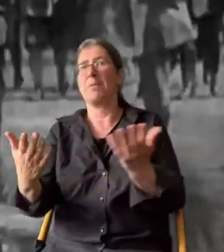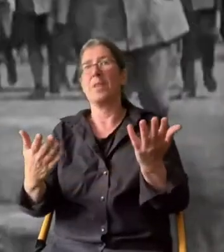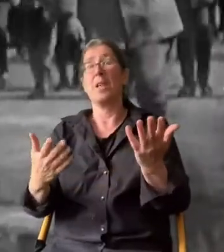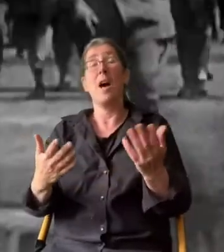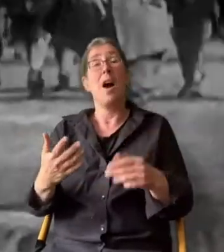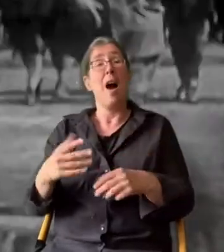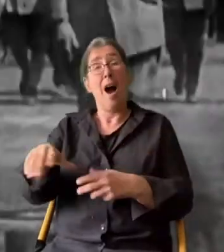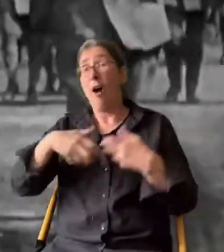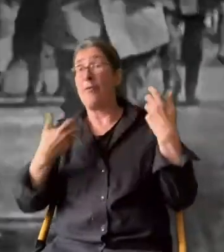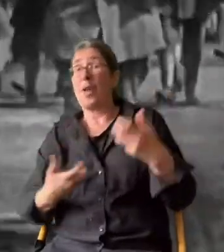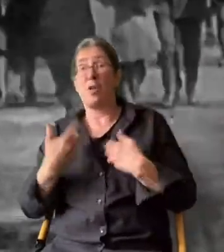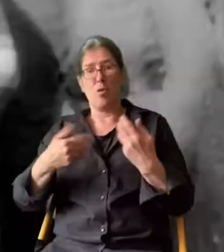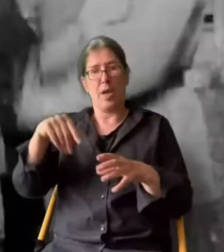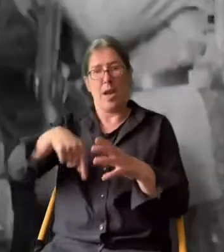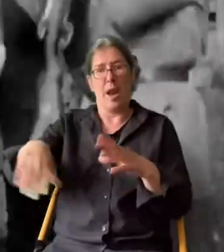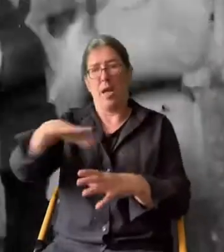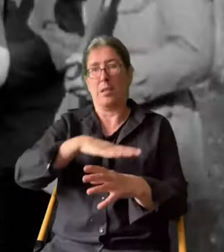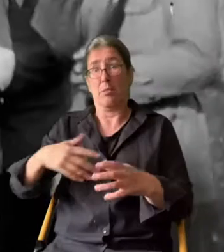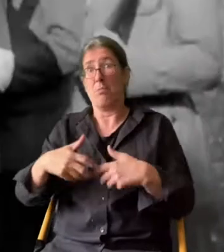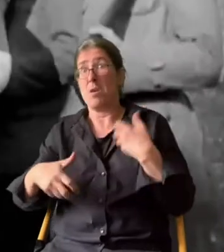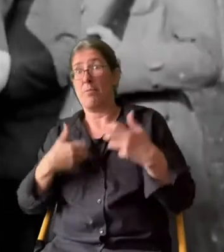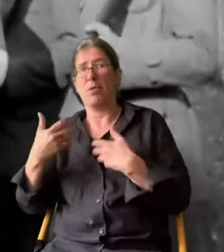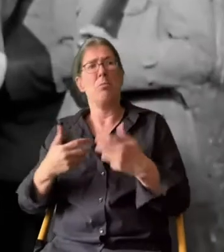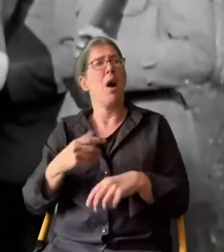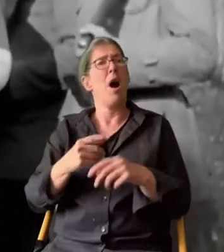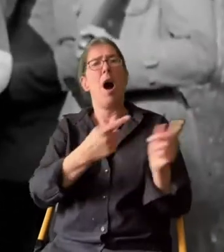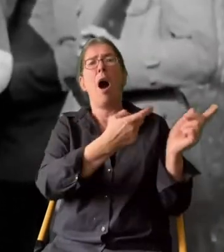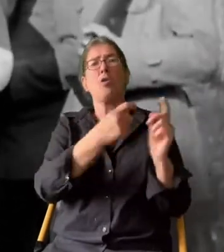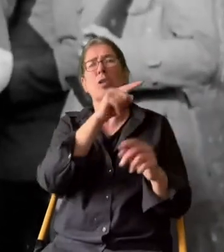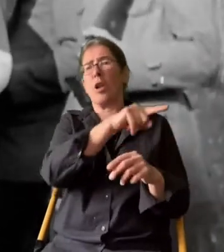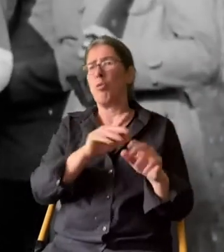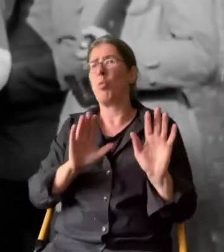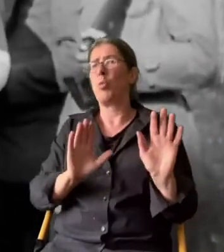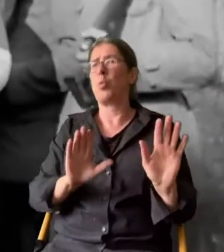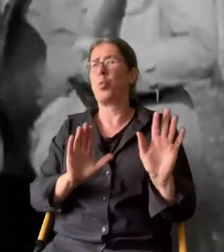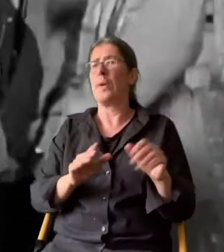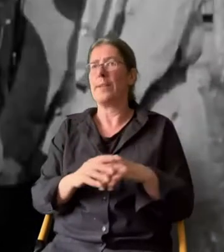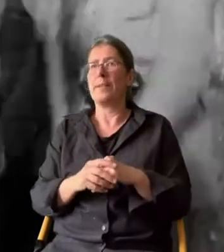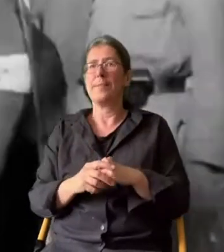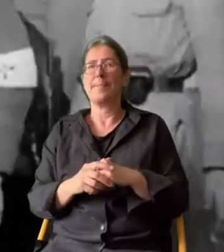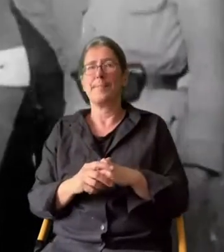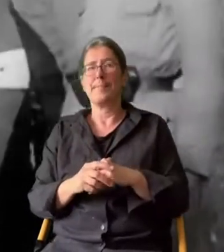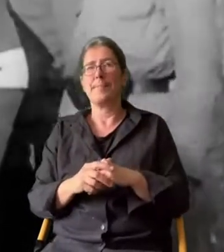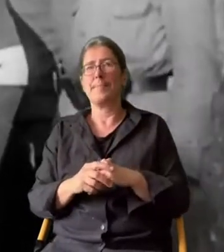Die Aufregung im Inland ist groß. Das Ausland reagiert eher gelassen.